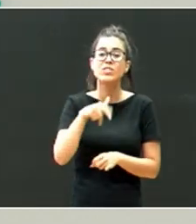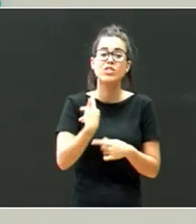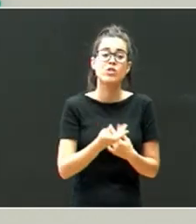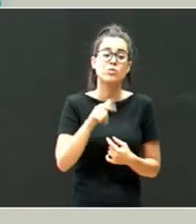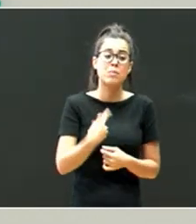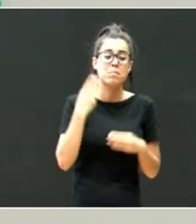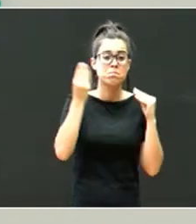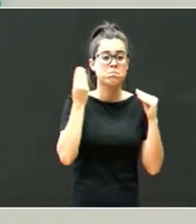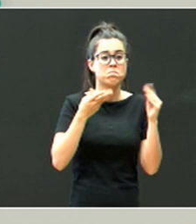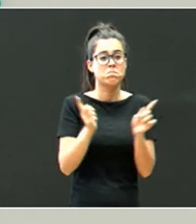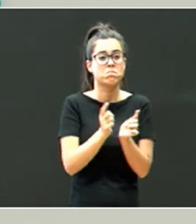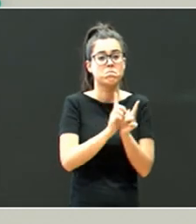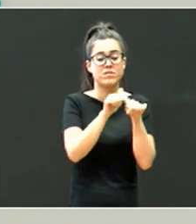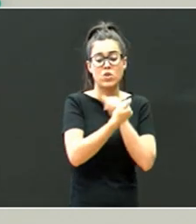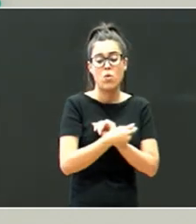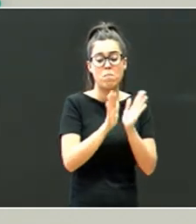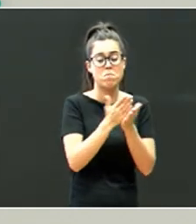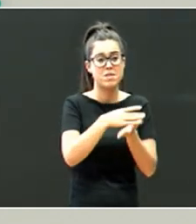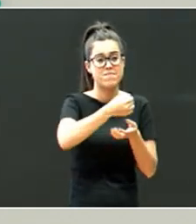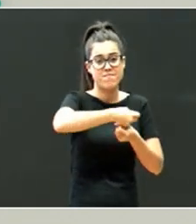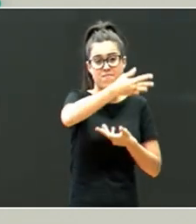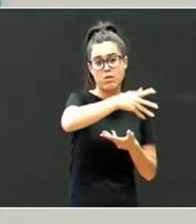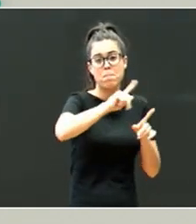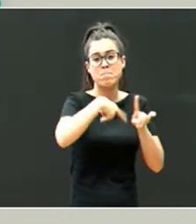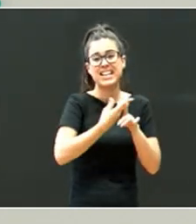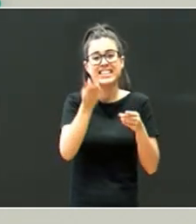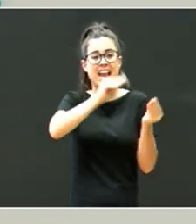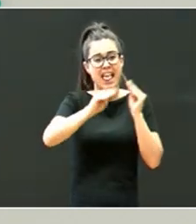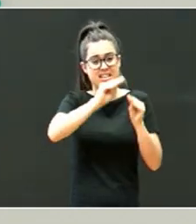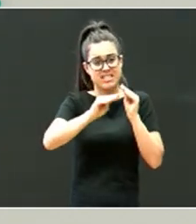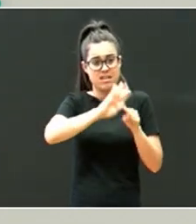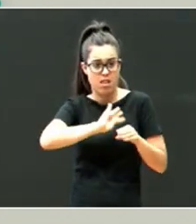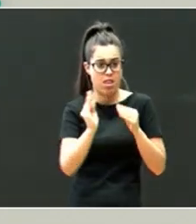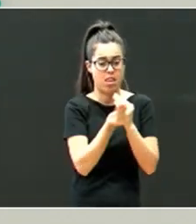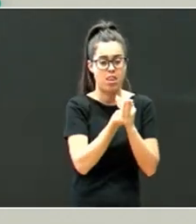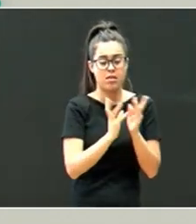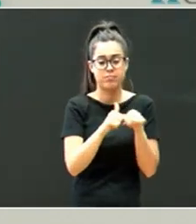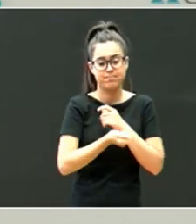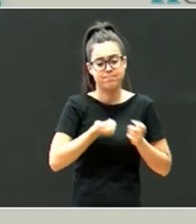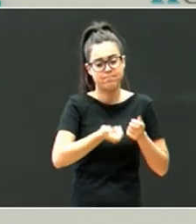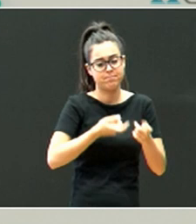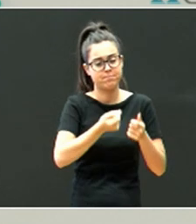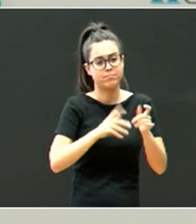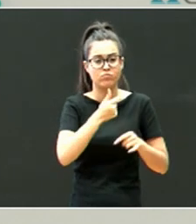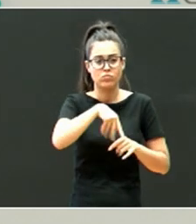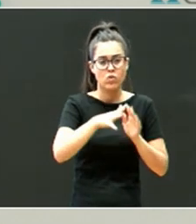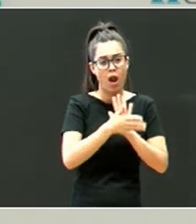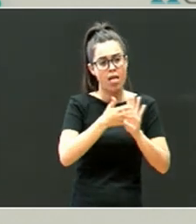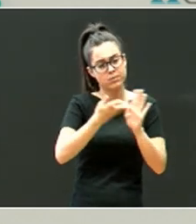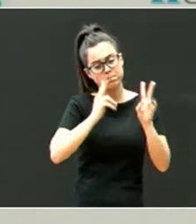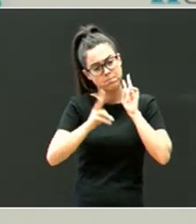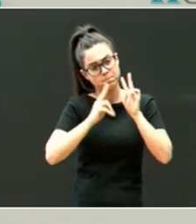eta gero, baliabide batzuk, bibliografia, eta baita ere, erantzkin batzuk, joanko gara, pizkanaka, askar ikusten,